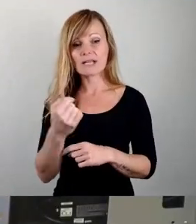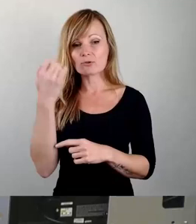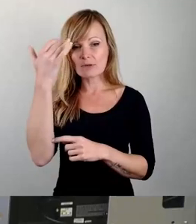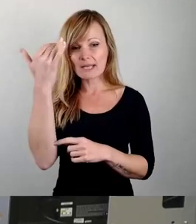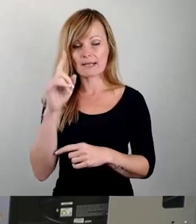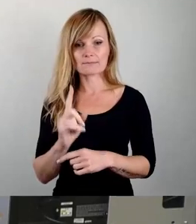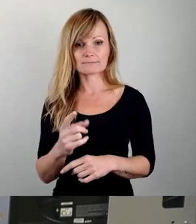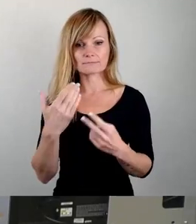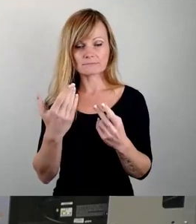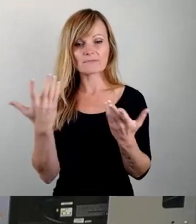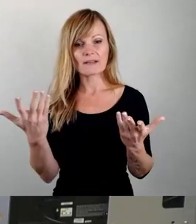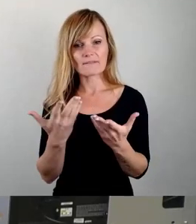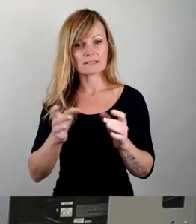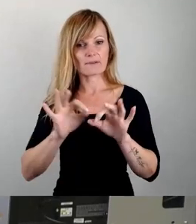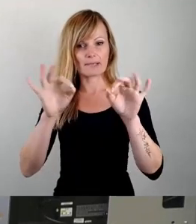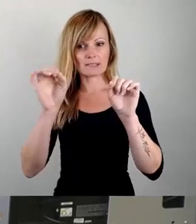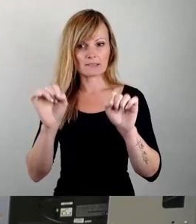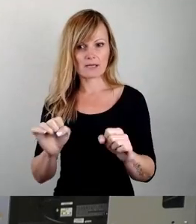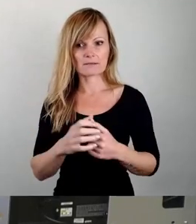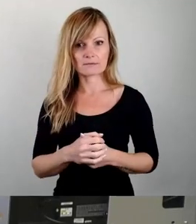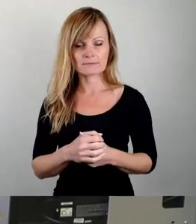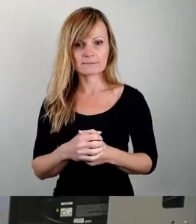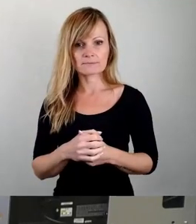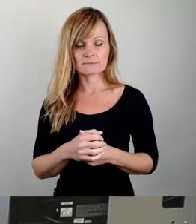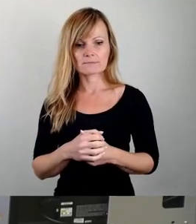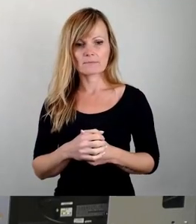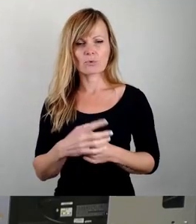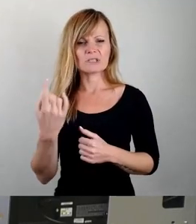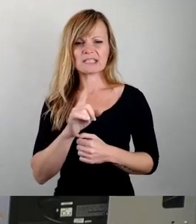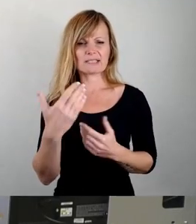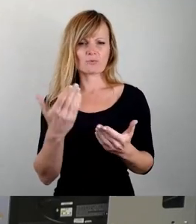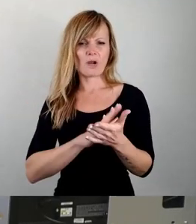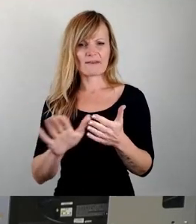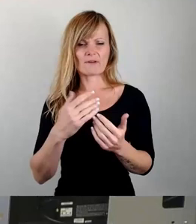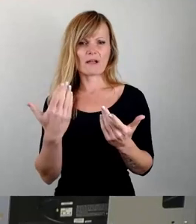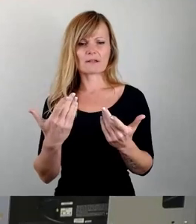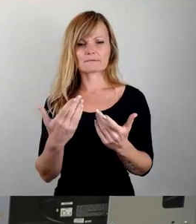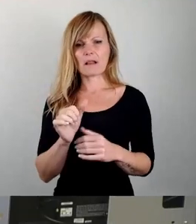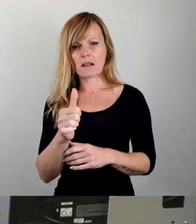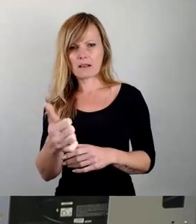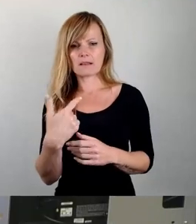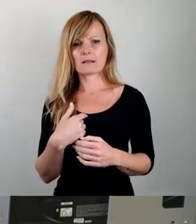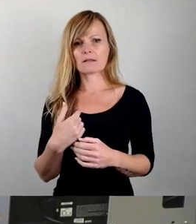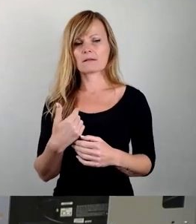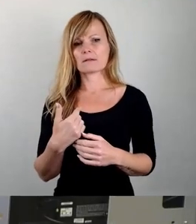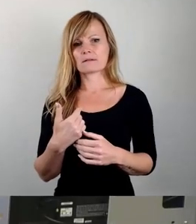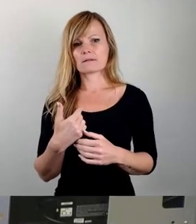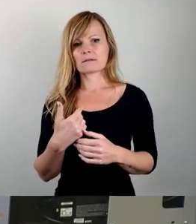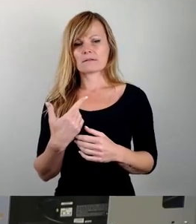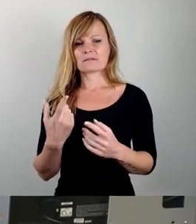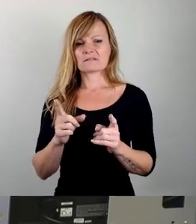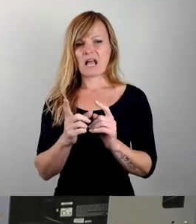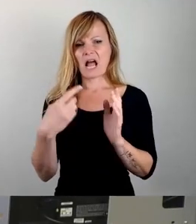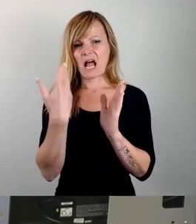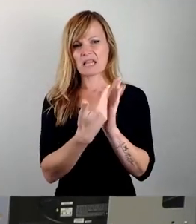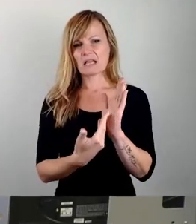tatsächlich, was zu verbessern ist. Und kommen Sie hier nicht mit diesen vordergründigen, populistischen Anträgen und bitte